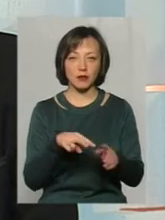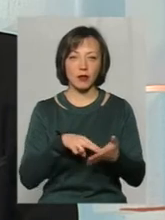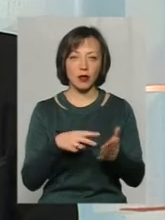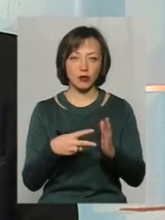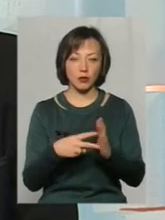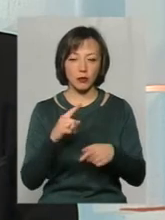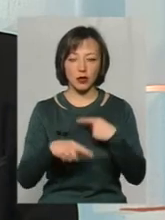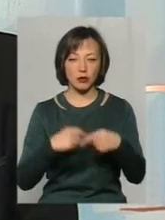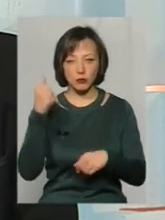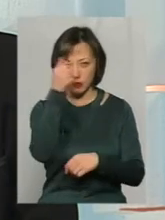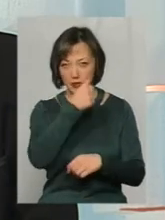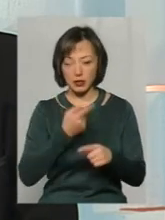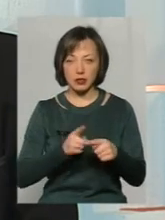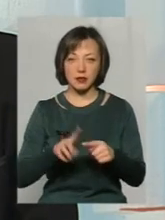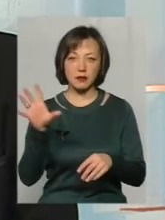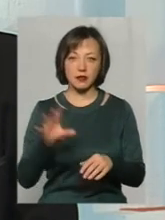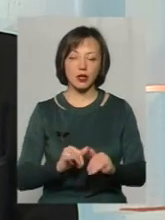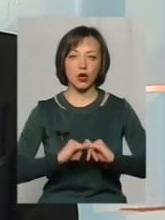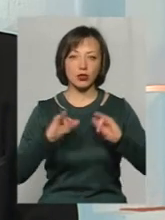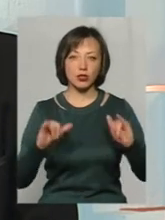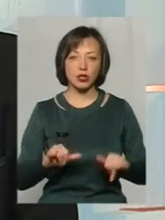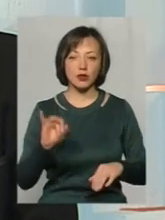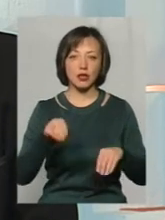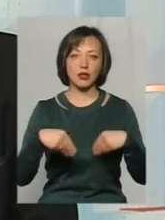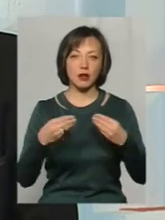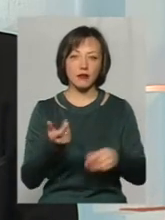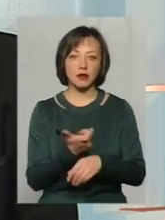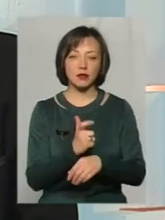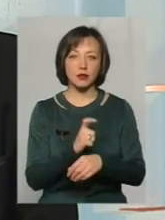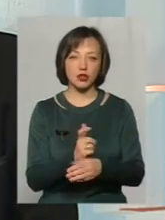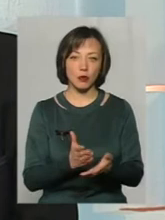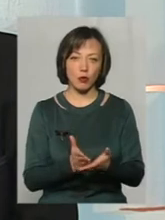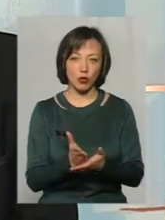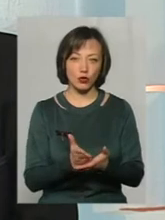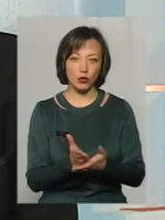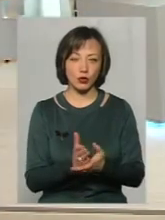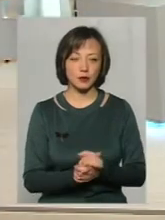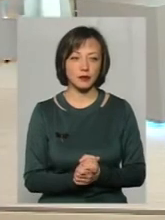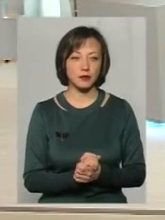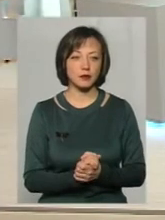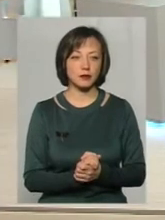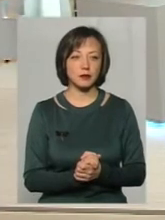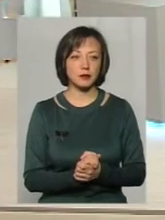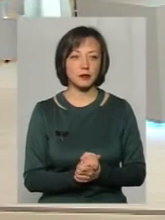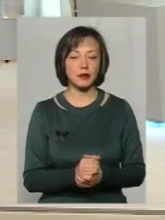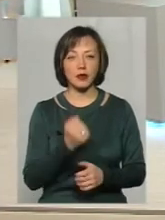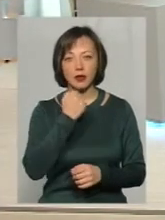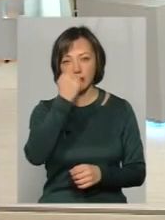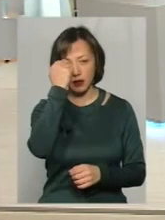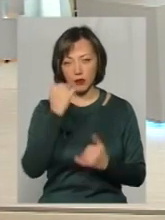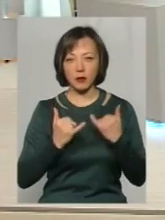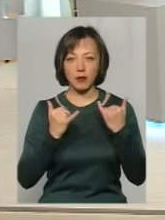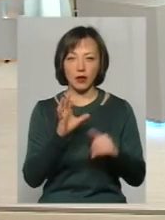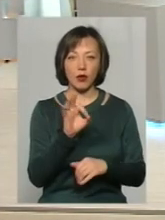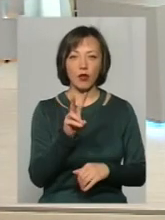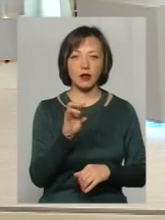на наступний рік, щоб це все розширювати і надавати більше таких послуг для таких людей. Дякую, пане Олексій. Зараз